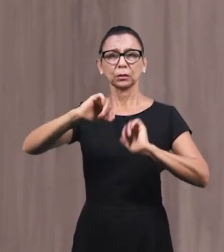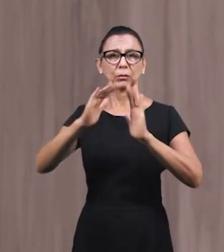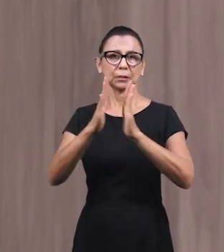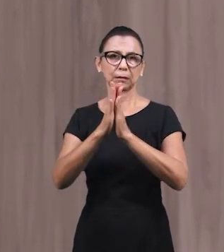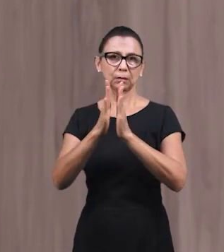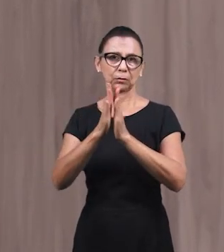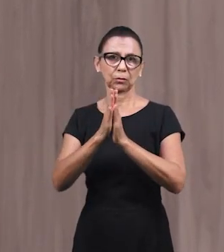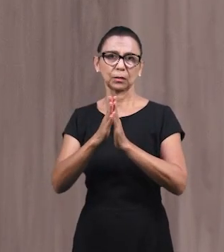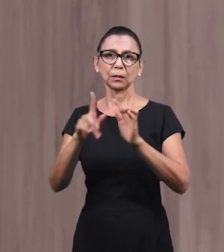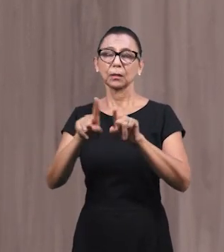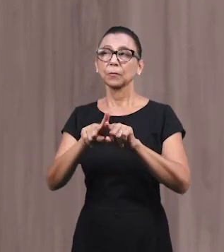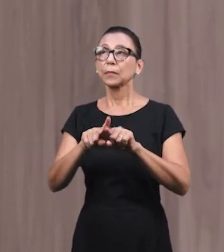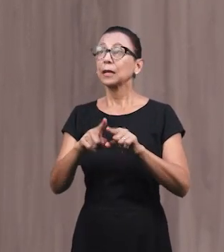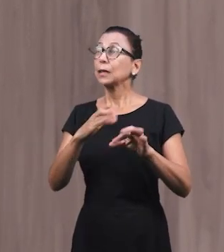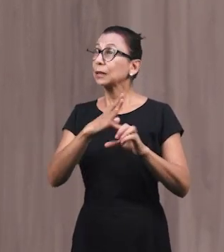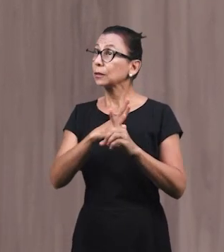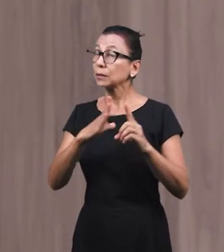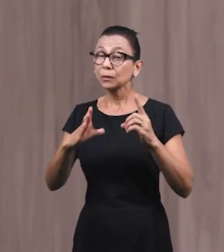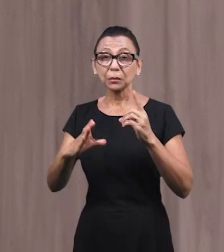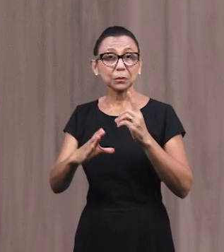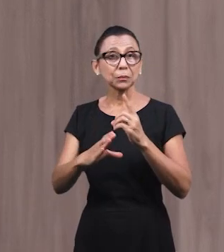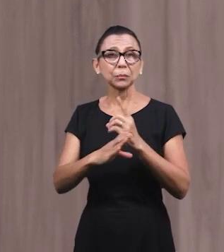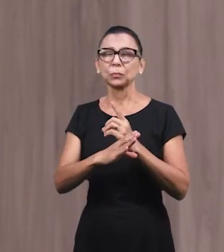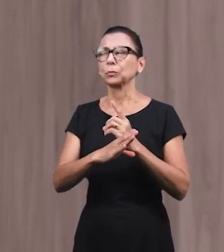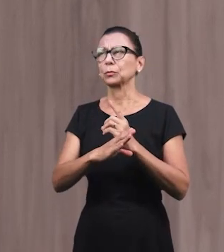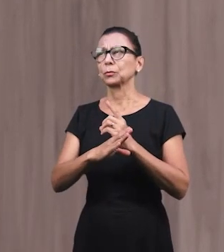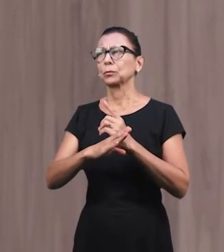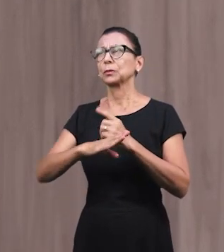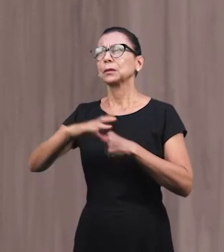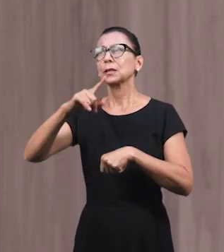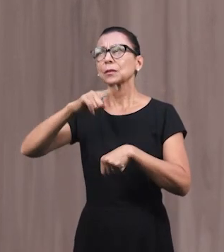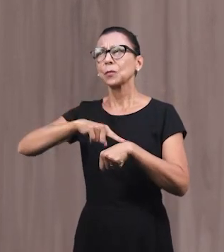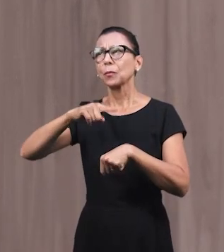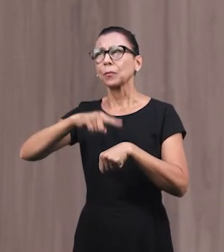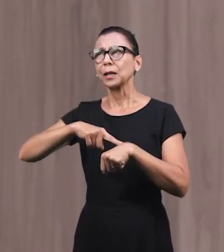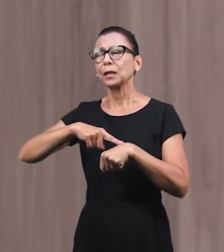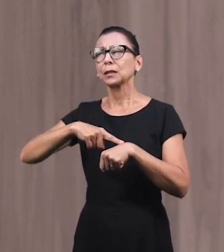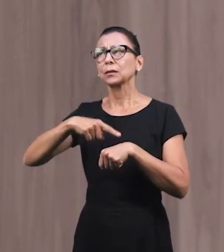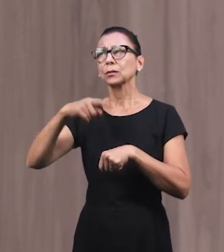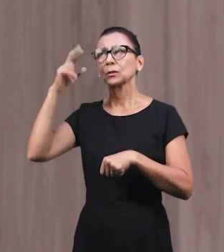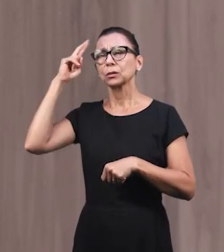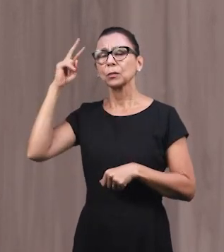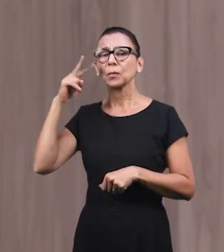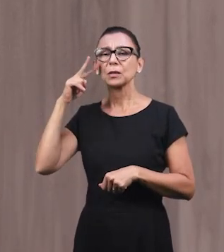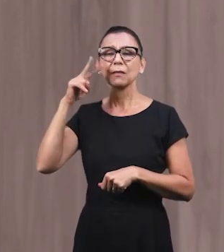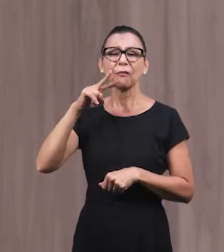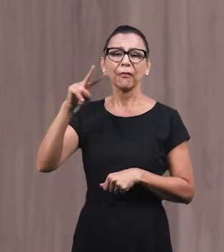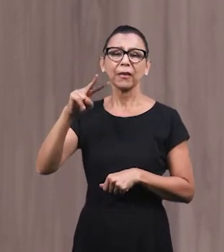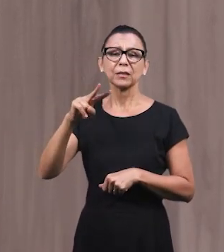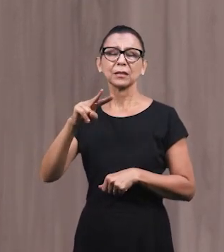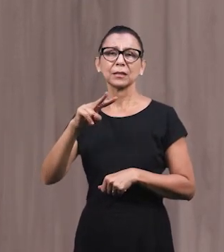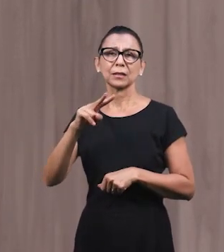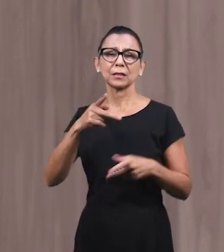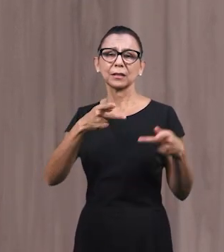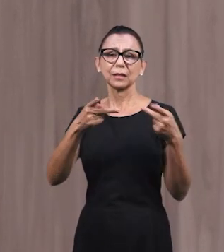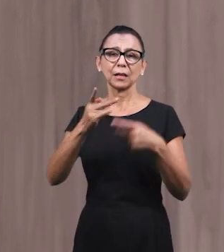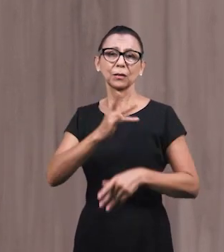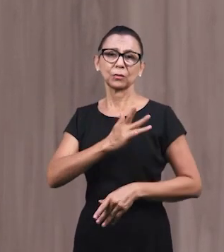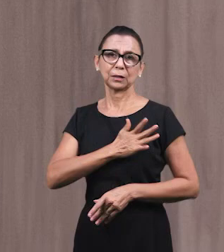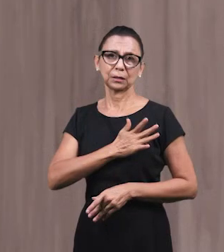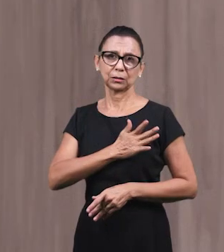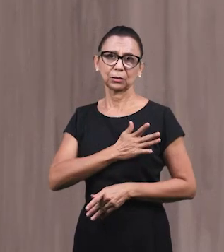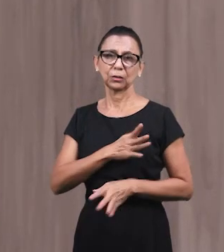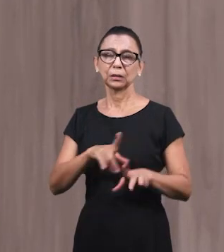молимся Тебе Господь На этом Благослужении Благослови Чтобы дары